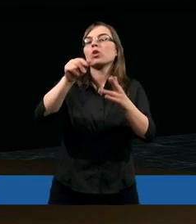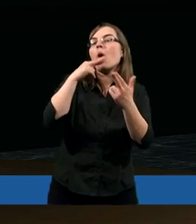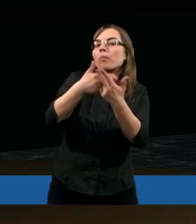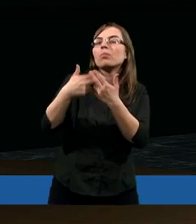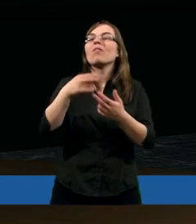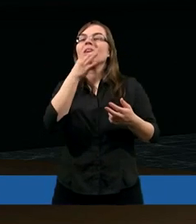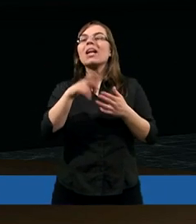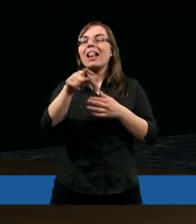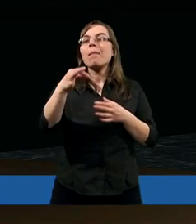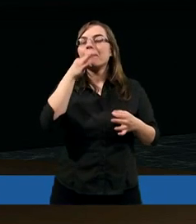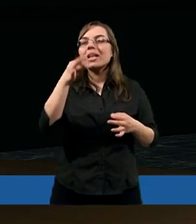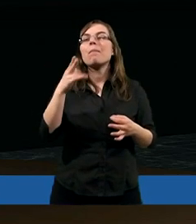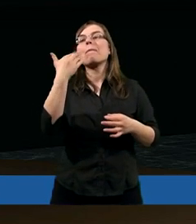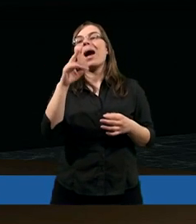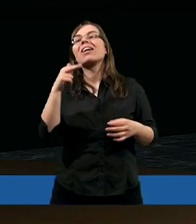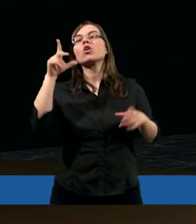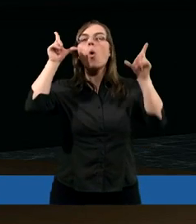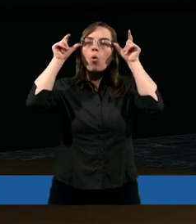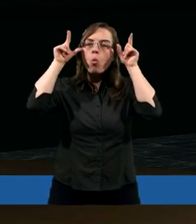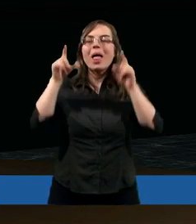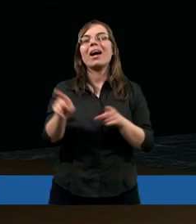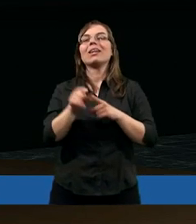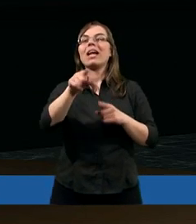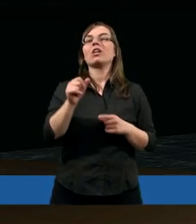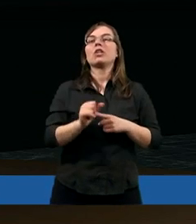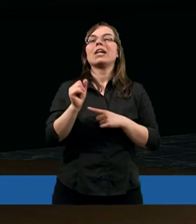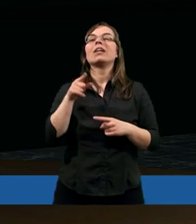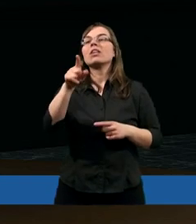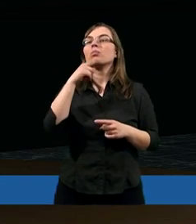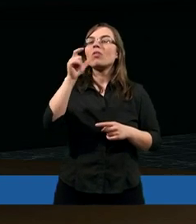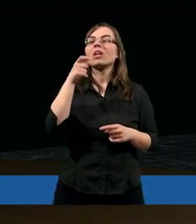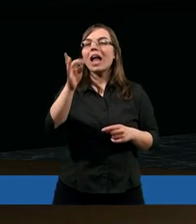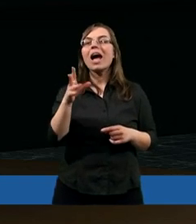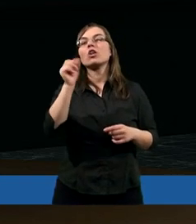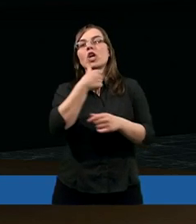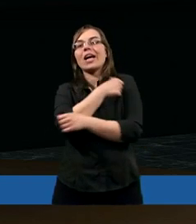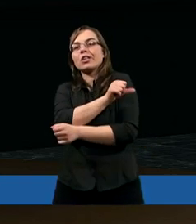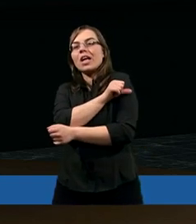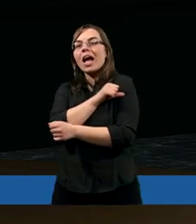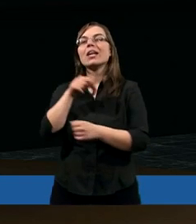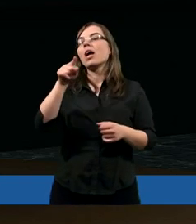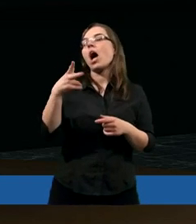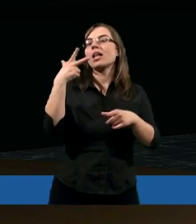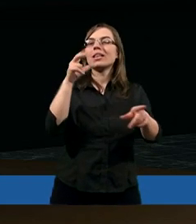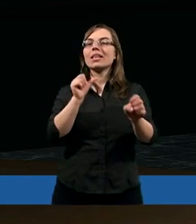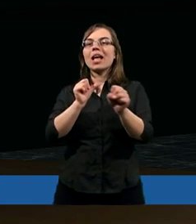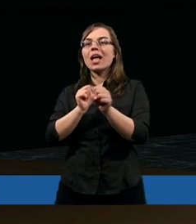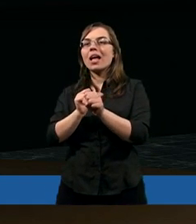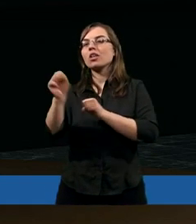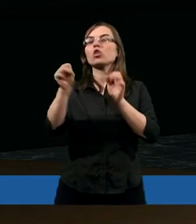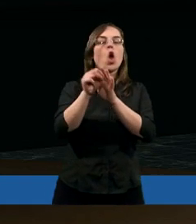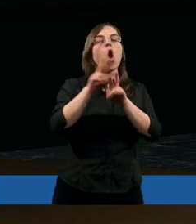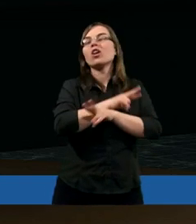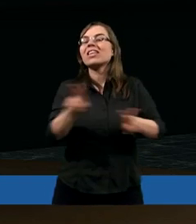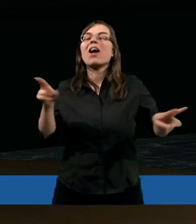pytania daje Marcin Luter za swojego czasu. Powiedział coś takiego, że chrześcijanin, on nie jest do